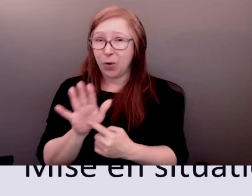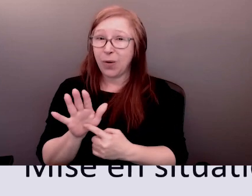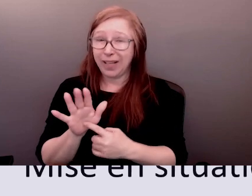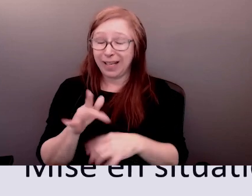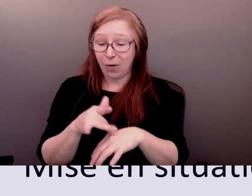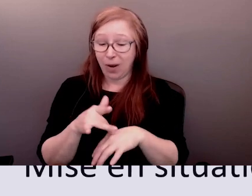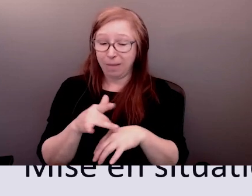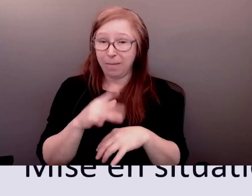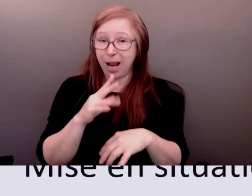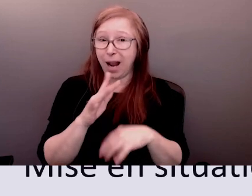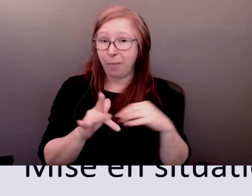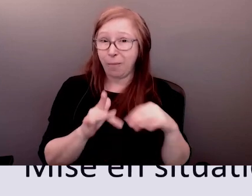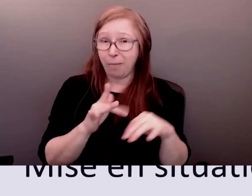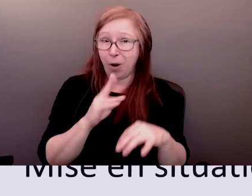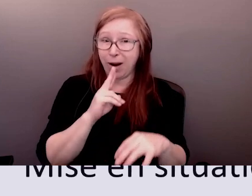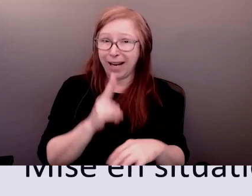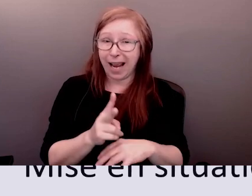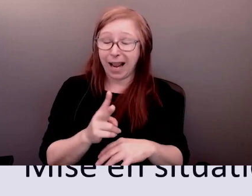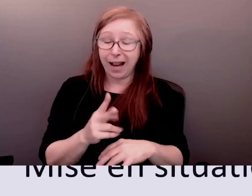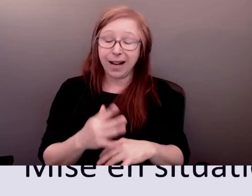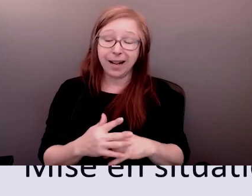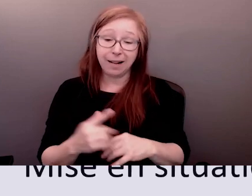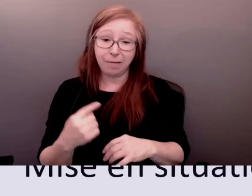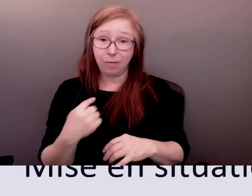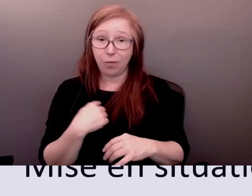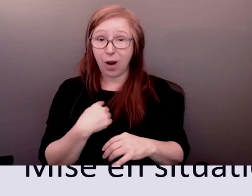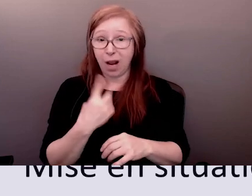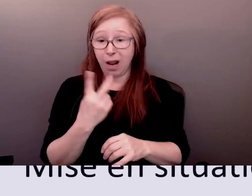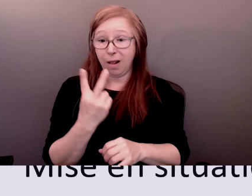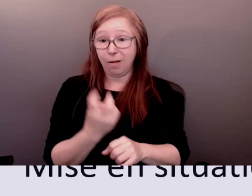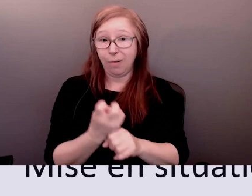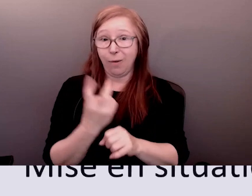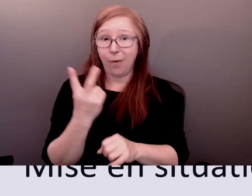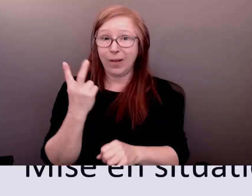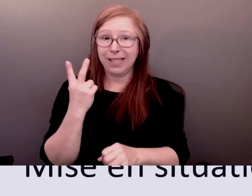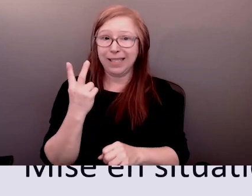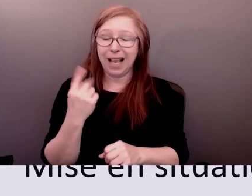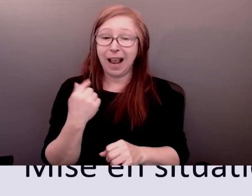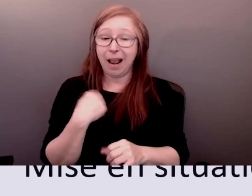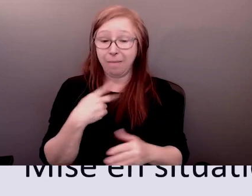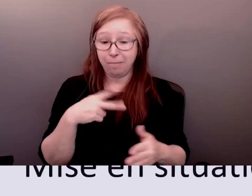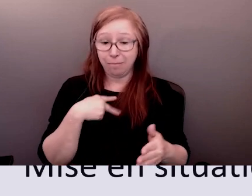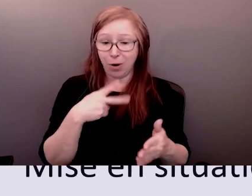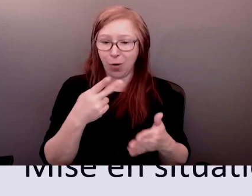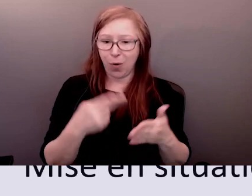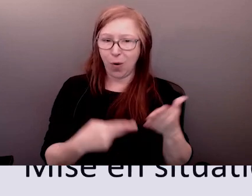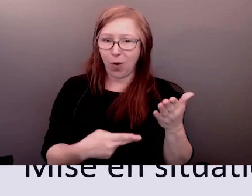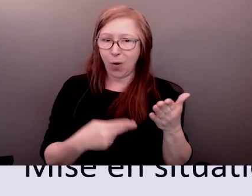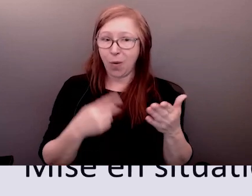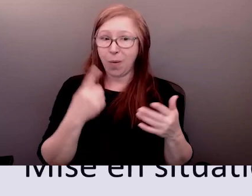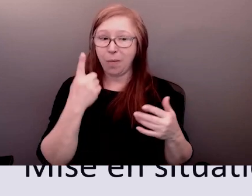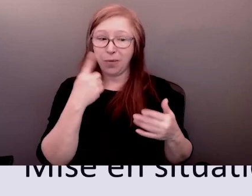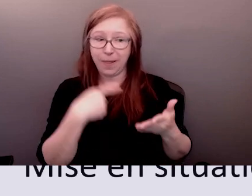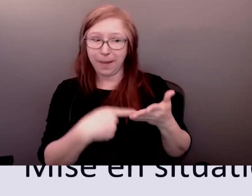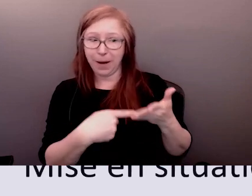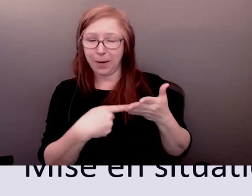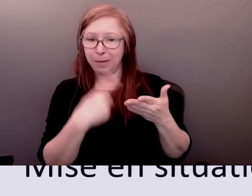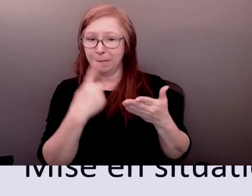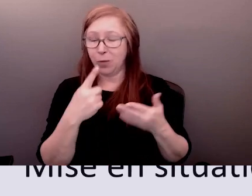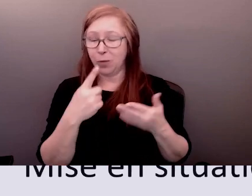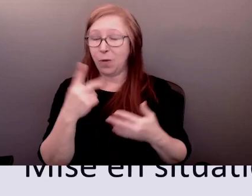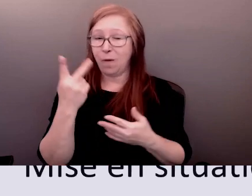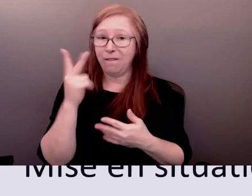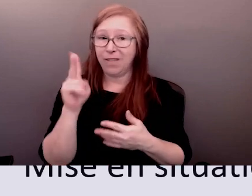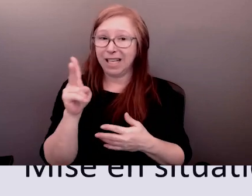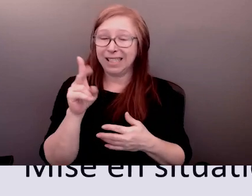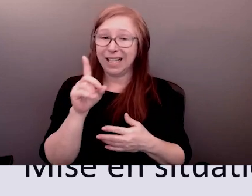nos idées en matière les concepts de l'intégration c'est cette chose par défaut de la manière de penser nous allons continuer à nous trouver là